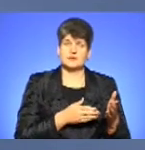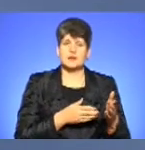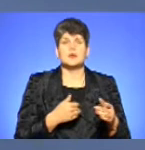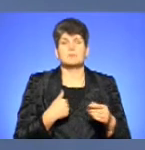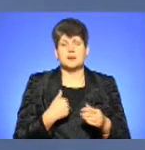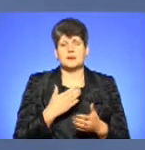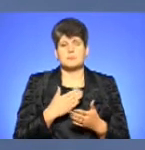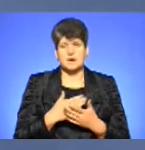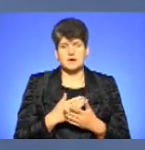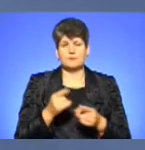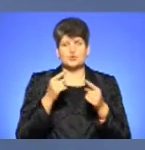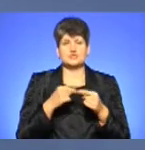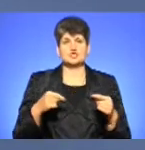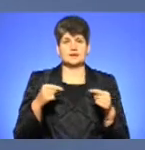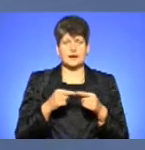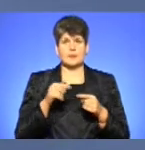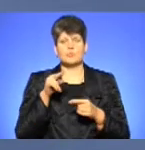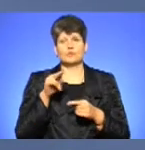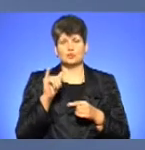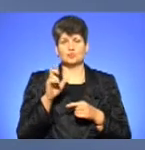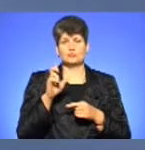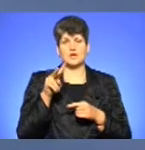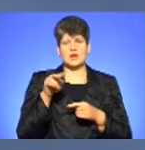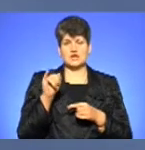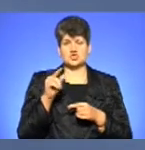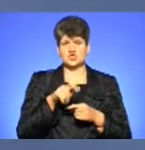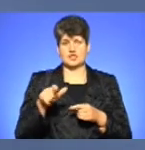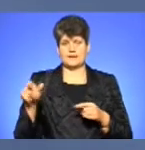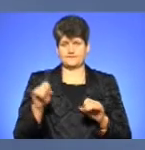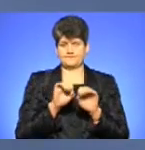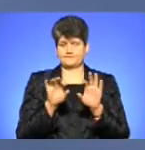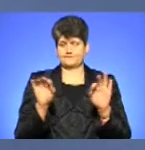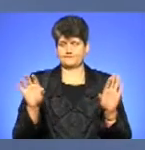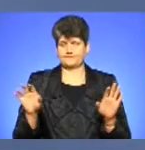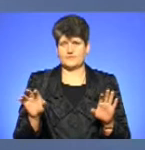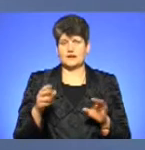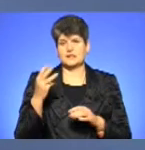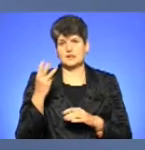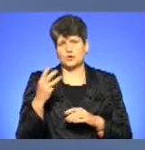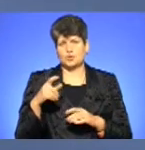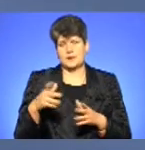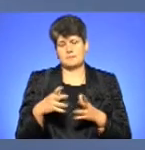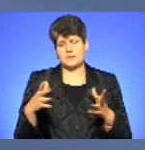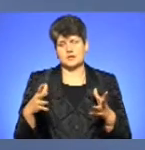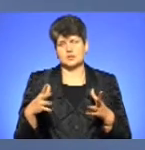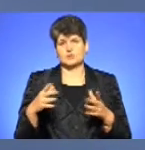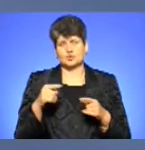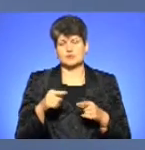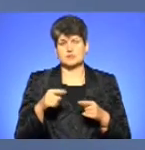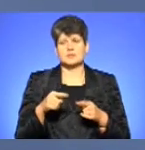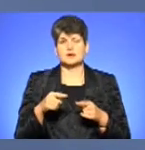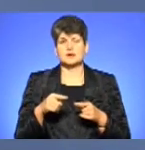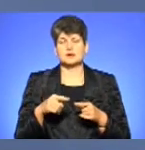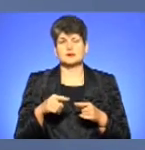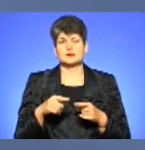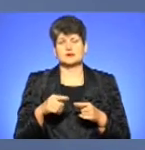маємо чітке визначення публіки, правильно? Отже, публіка – більше трьох людей, якщо я не помиляюся, точно зараз